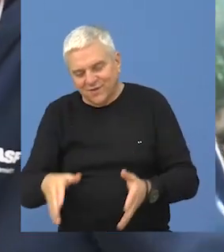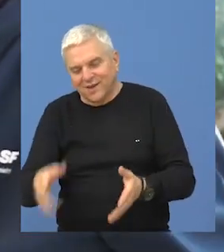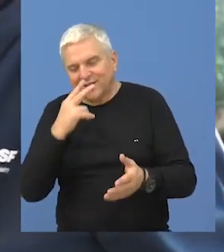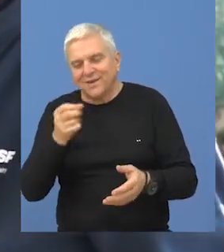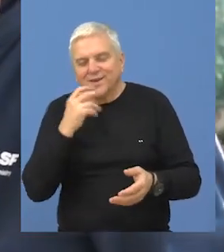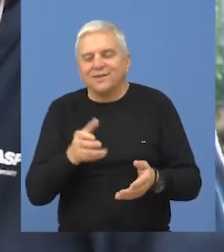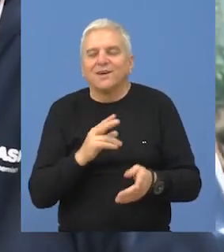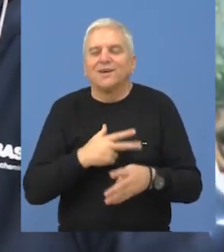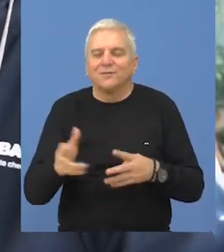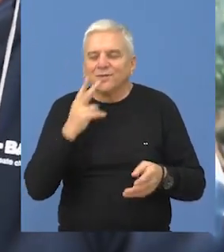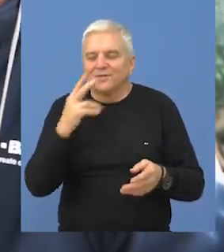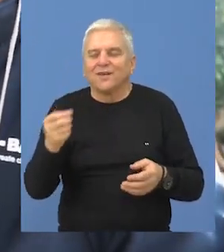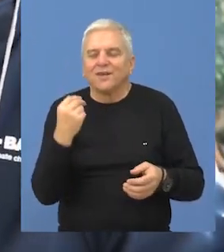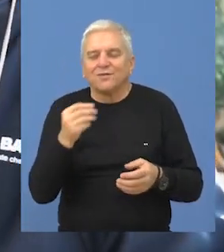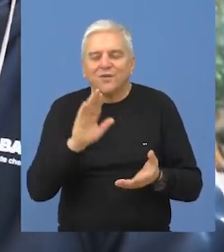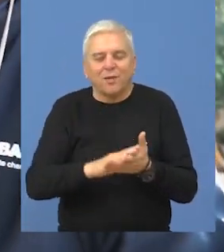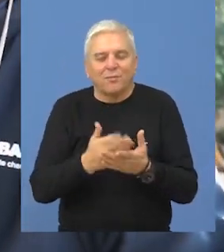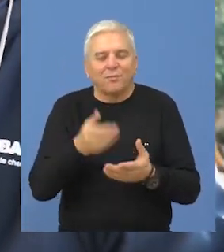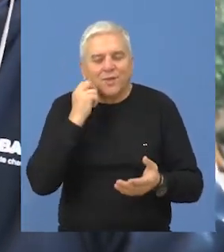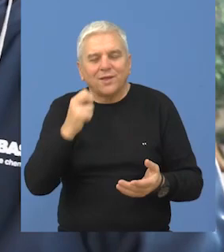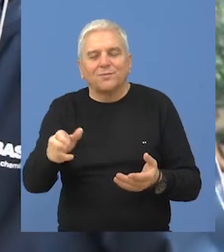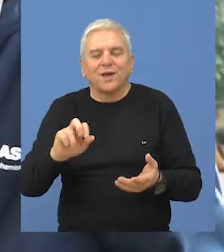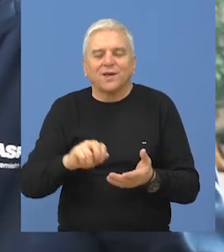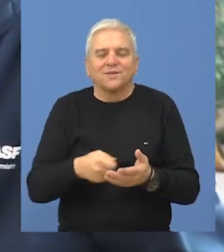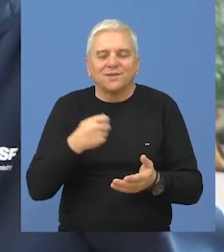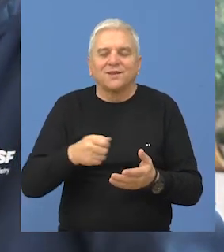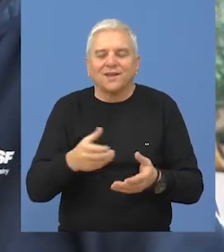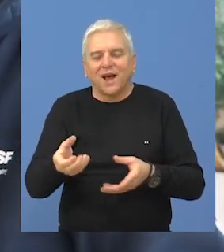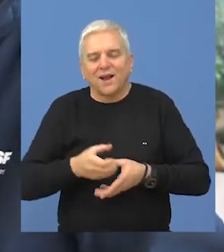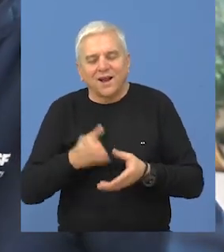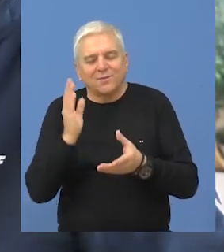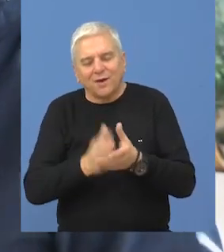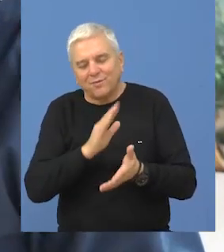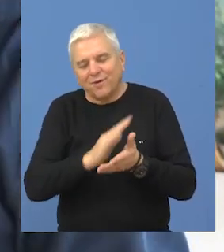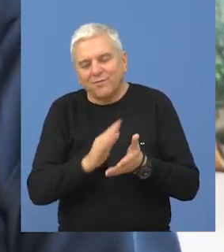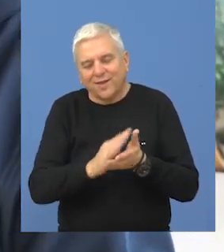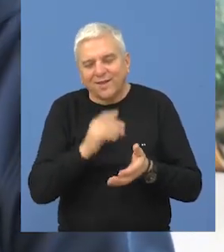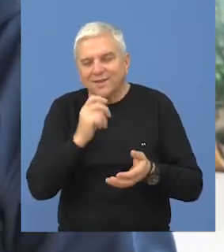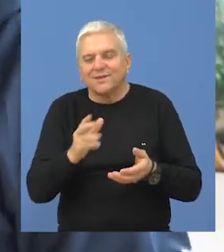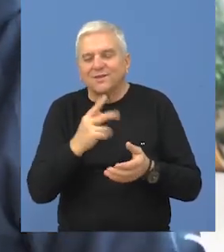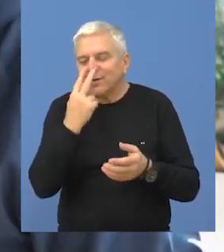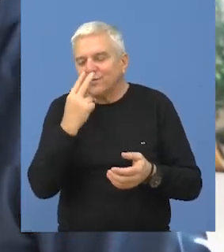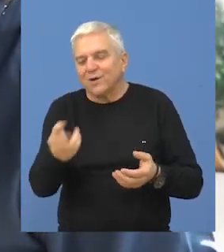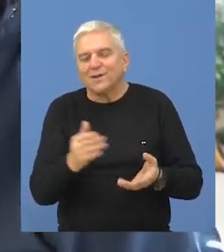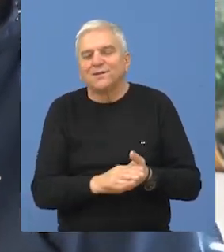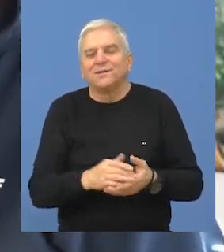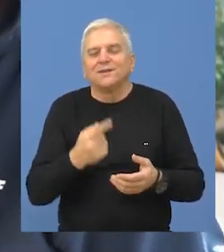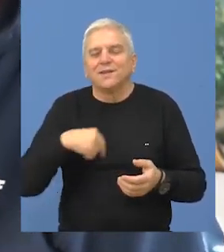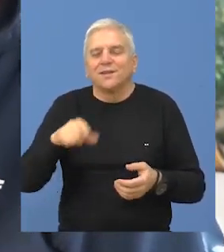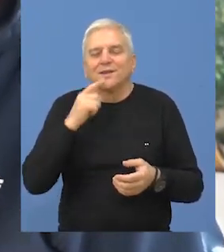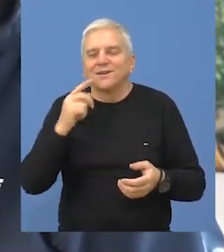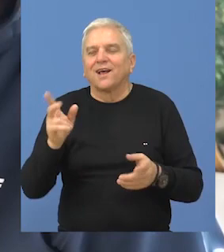na kraju krajeva kada ispadu ovakve dobre pljeskavice, kada ispadnu dobre kremenadle, kada ispadnu sve postalo, a pogledajte još